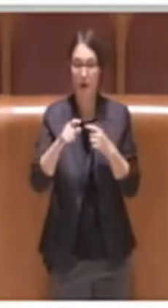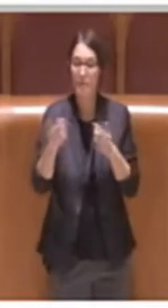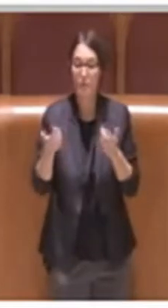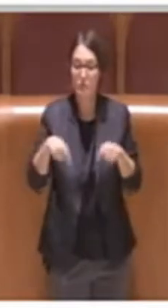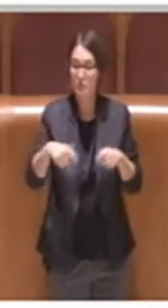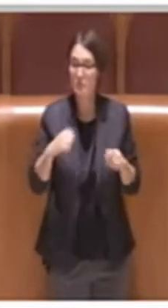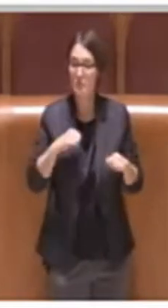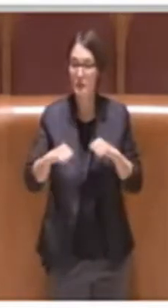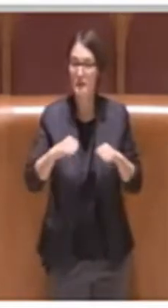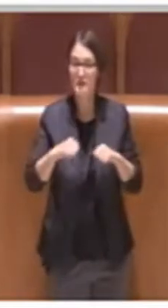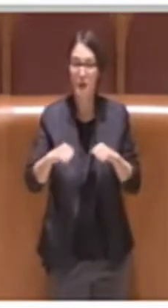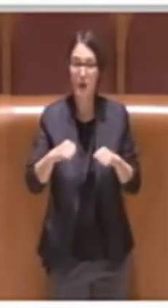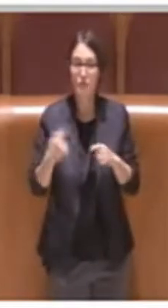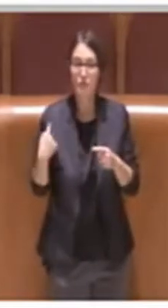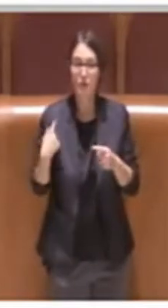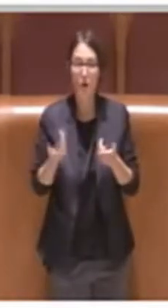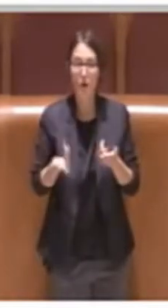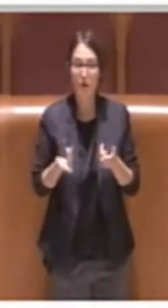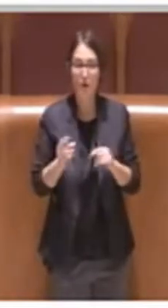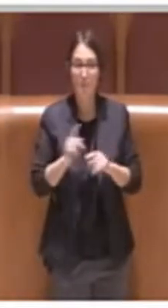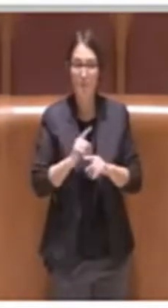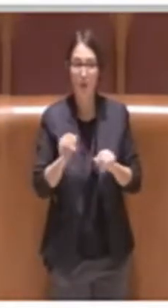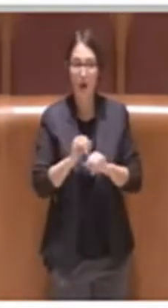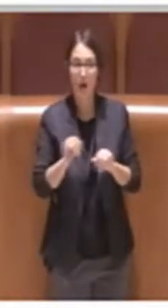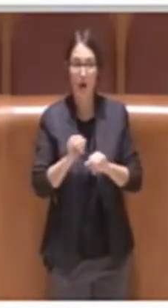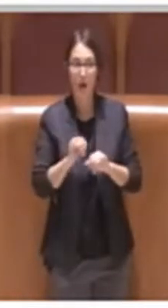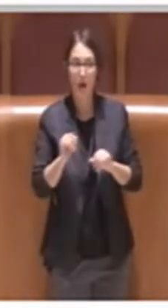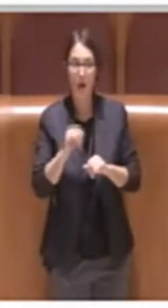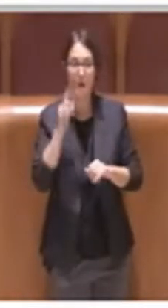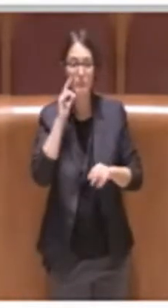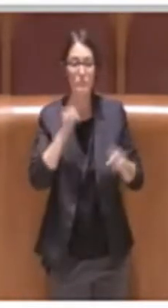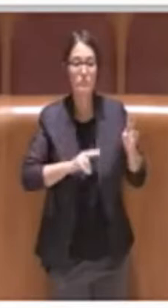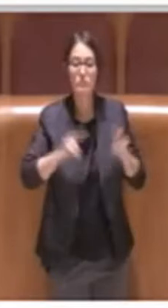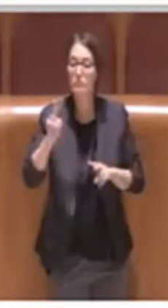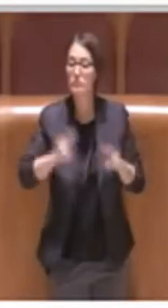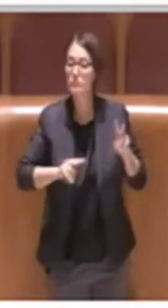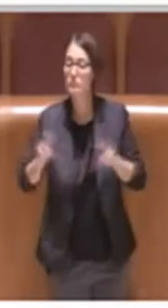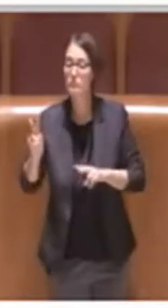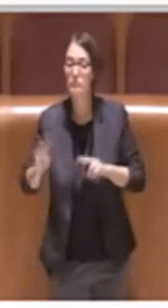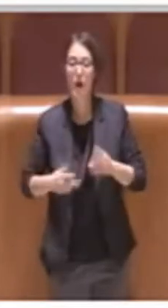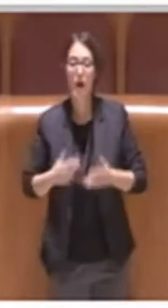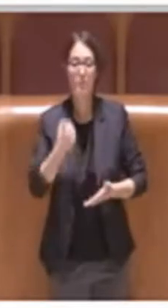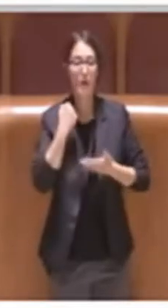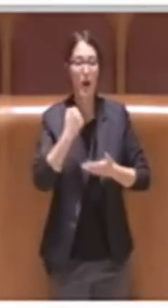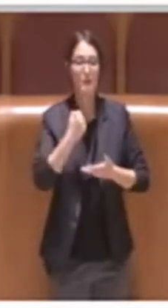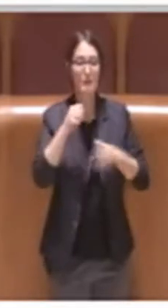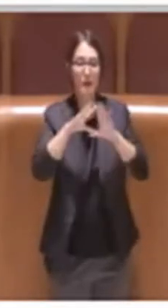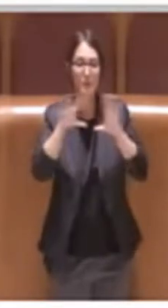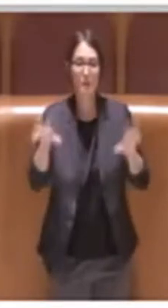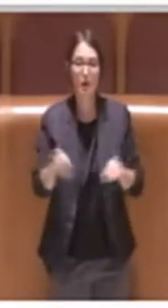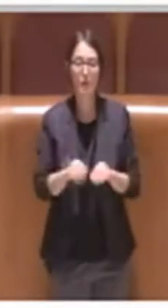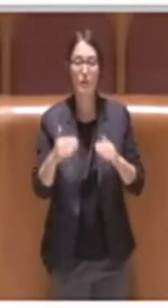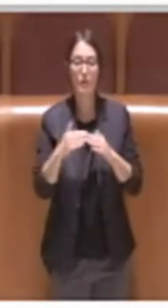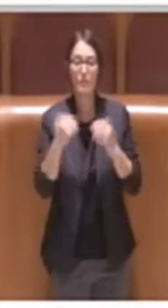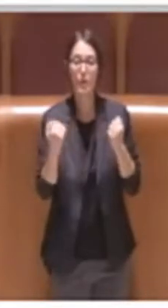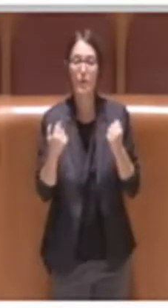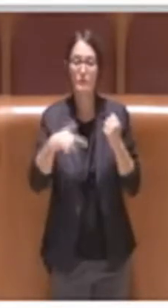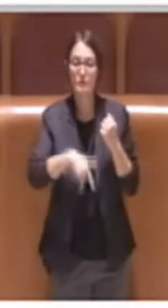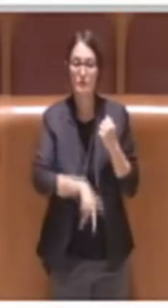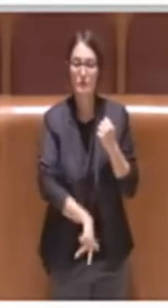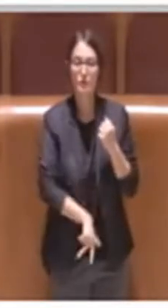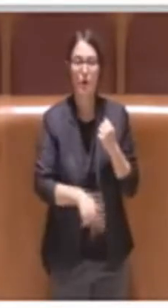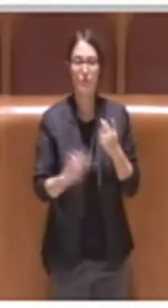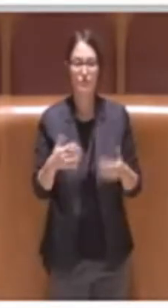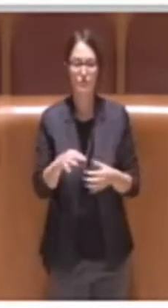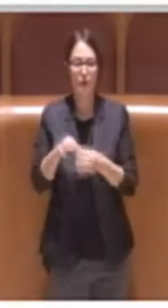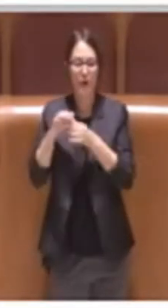mai fatto una ricognizione del patrimonio in housing sociale realizzato sia sulla base della legge del